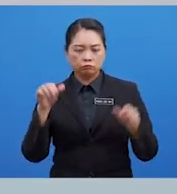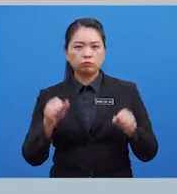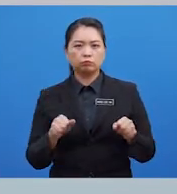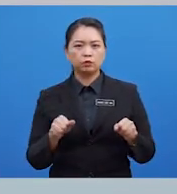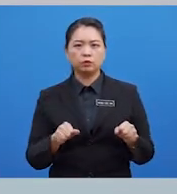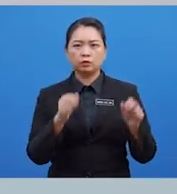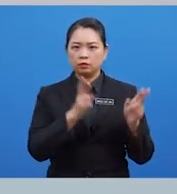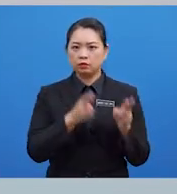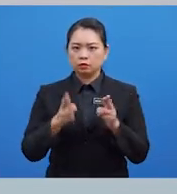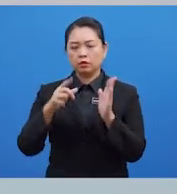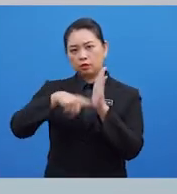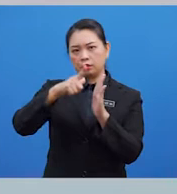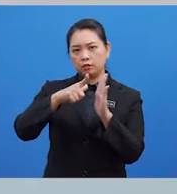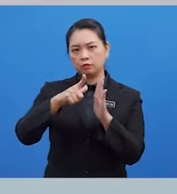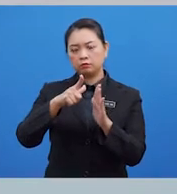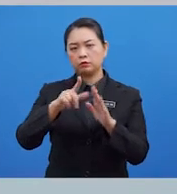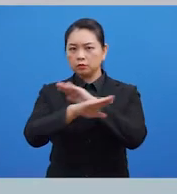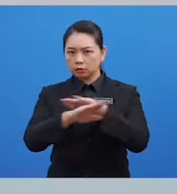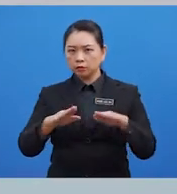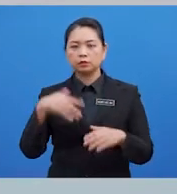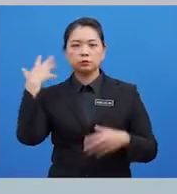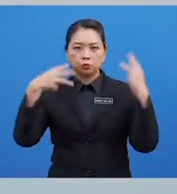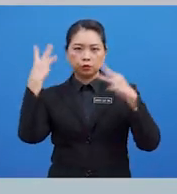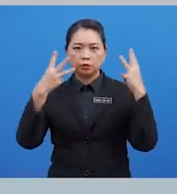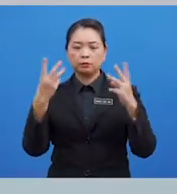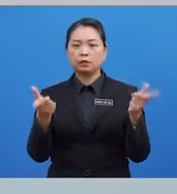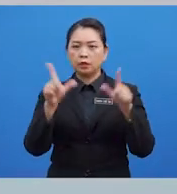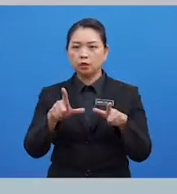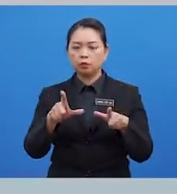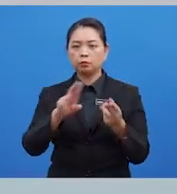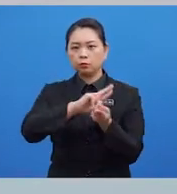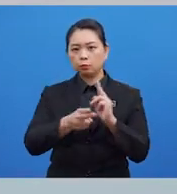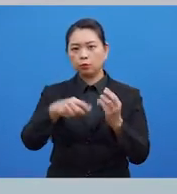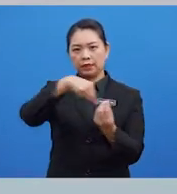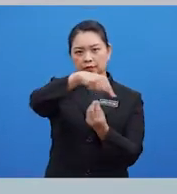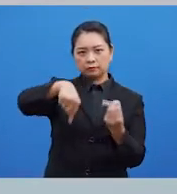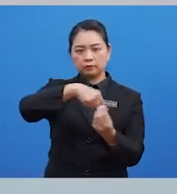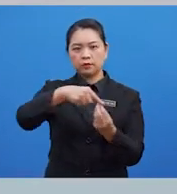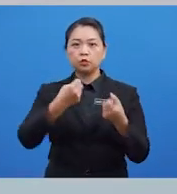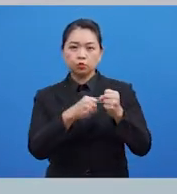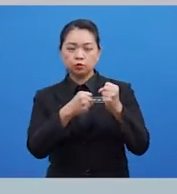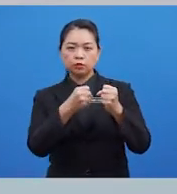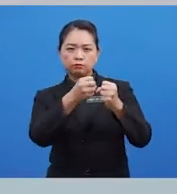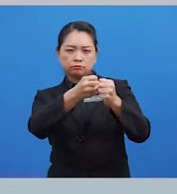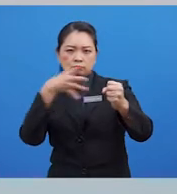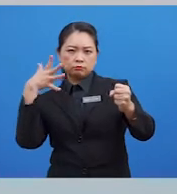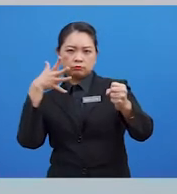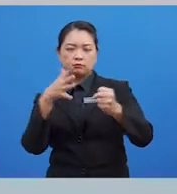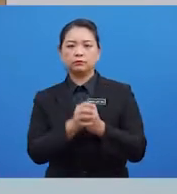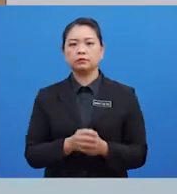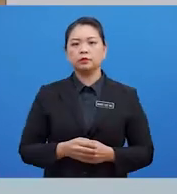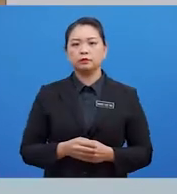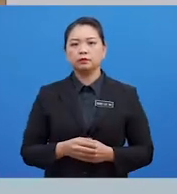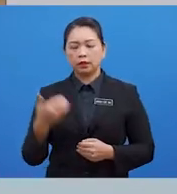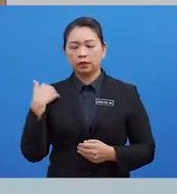Boleh Merancang Terlebih Awal Tanpa Bimbang Berlaku Perubahan Persekitaran Contoh Suka Suka Suka Memanah Dan